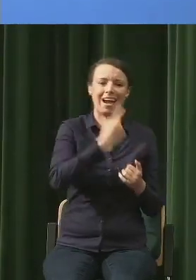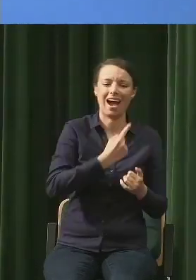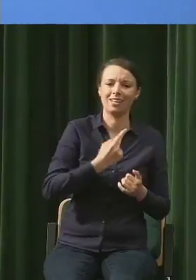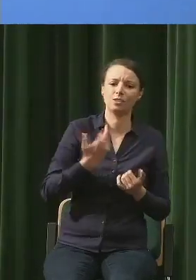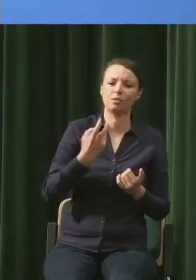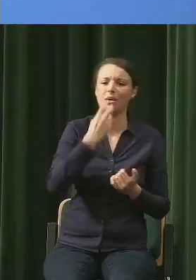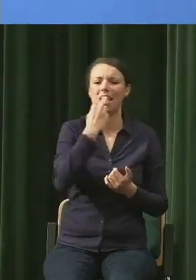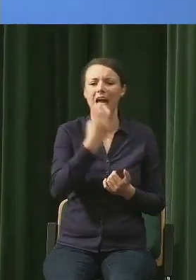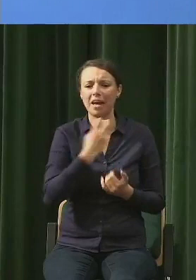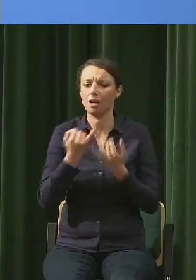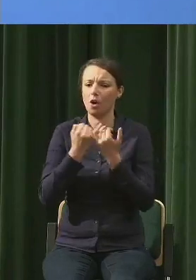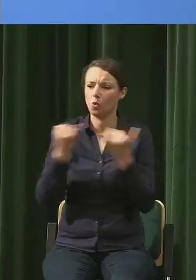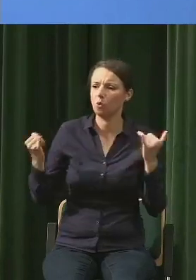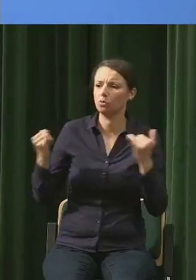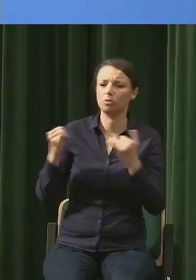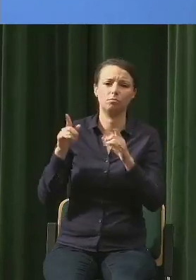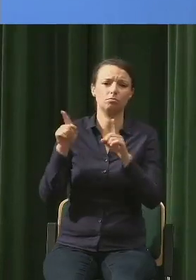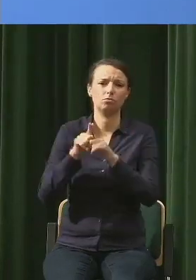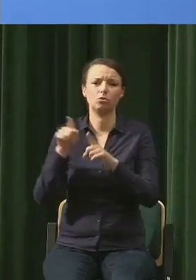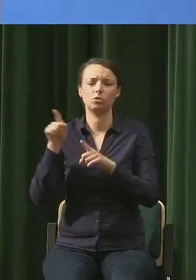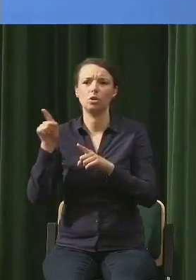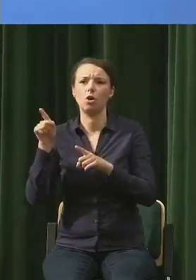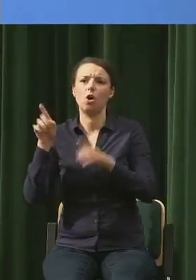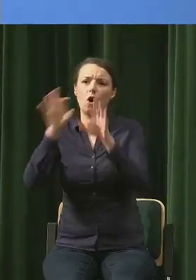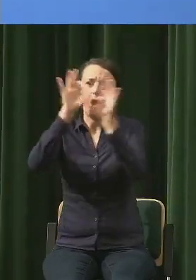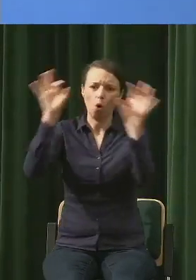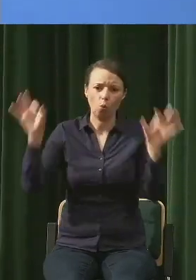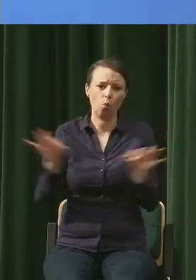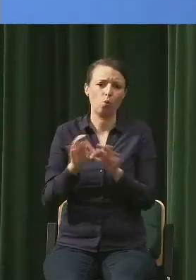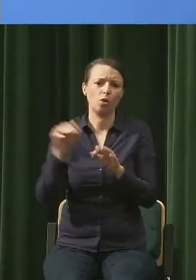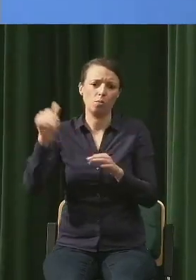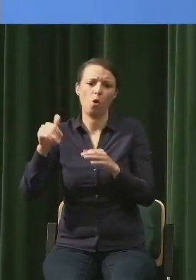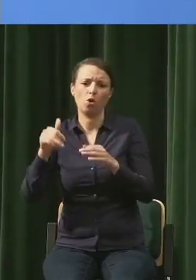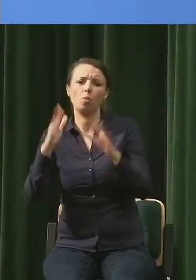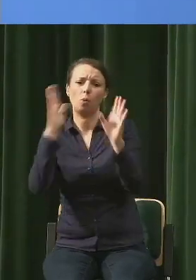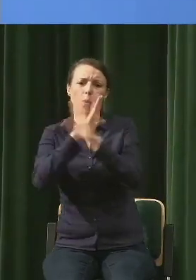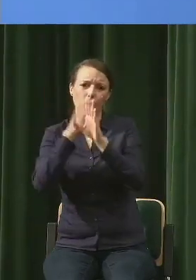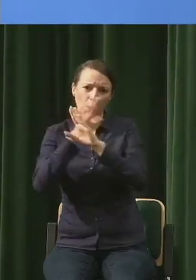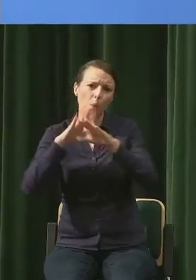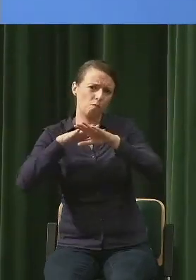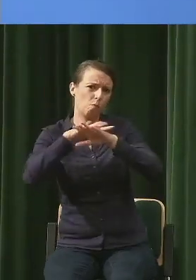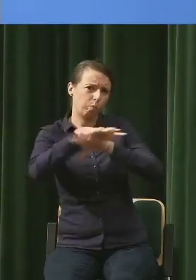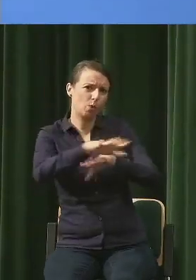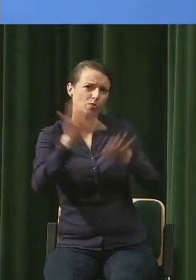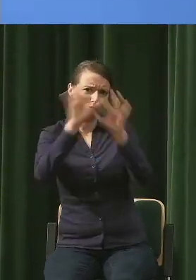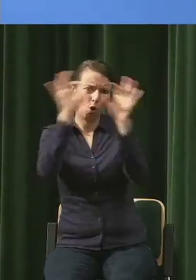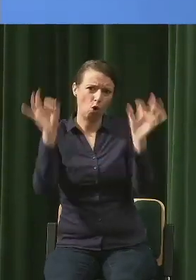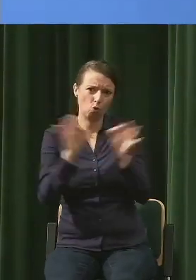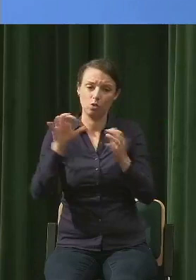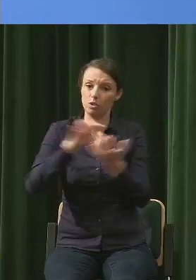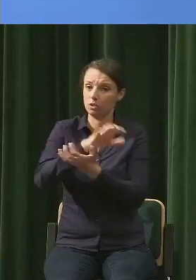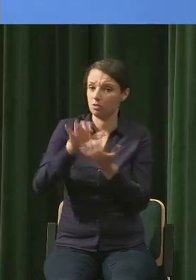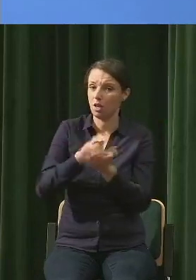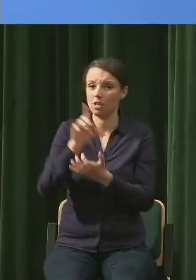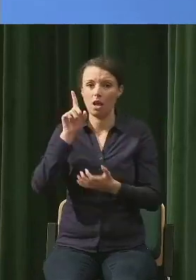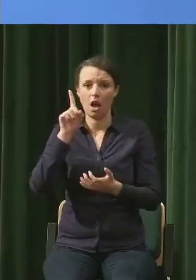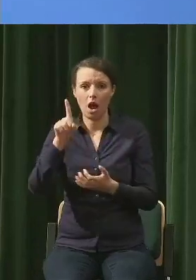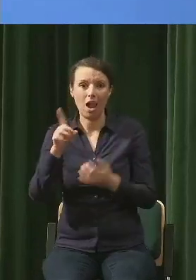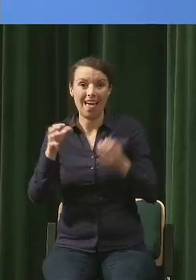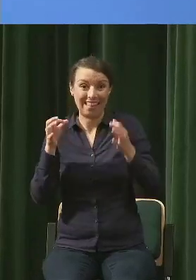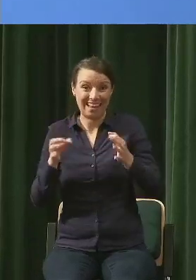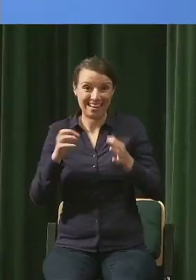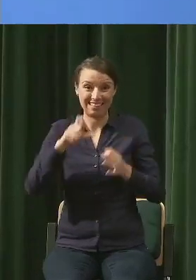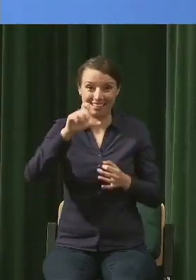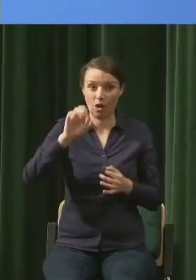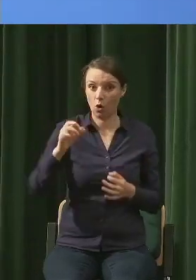klimat ogólnie, ogólnoświatowy. Natomiast w takim stężeniu dwutlenku węgla, jaki jest